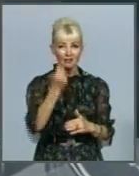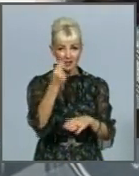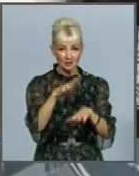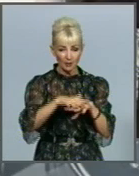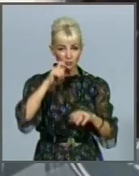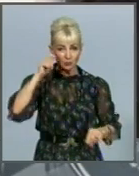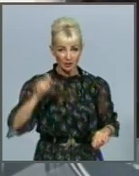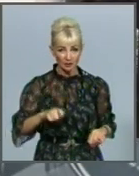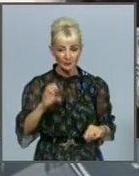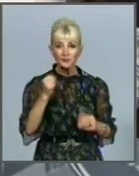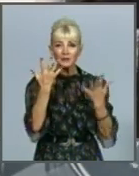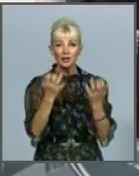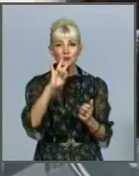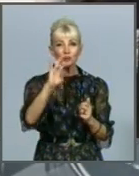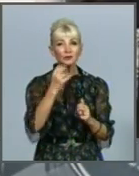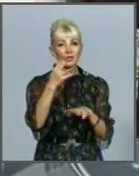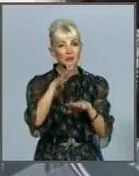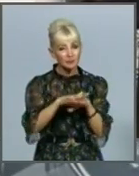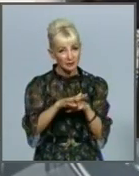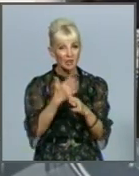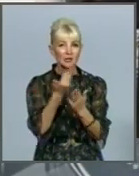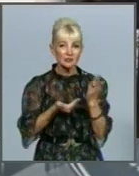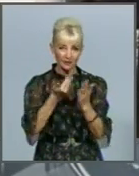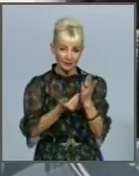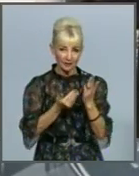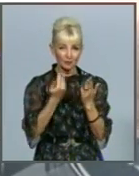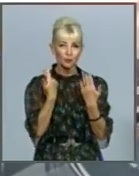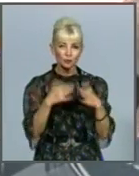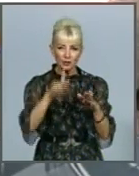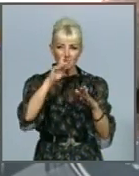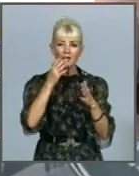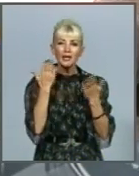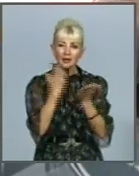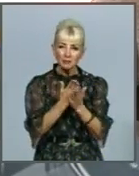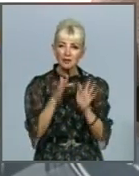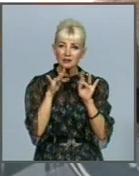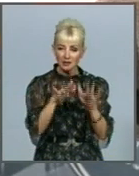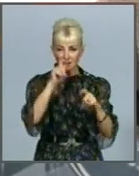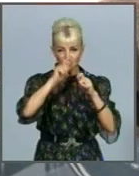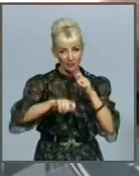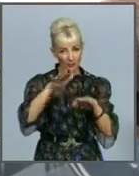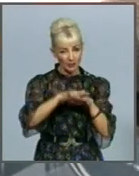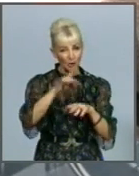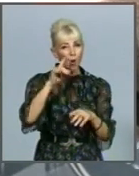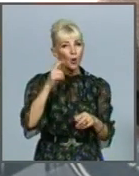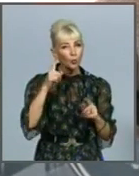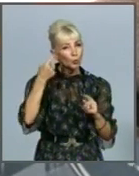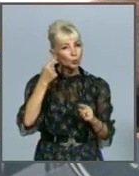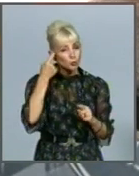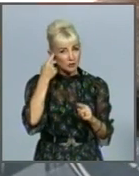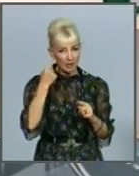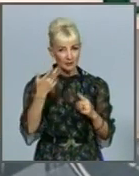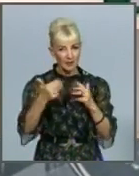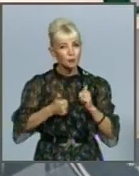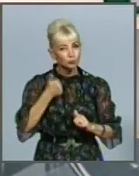А ще Нацбанк радить мати справи лише з перевіреними банками. Дізнатися про репутацію фінустанови можна за